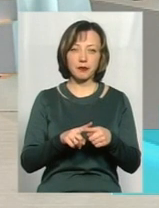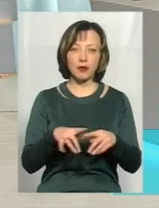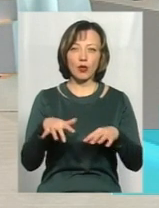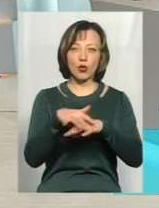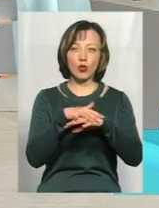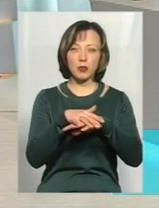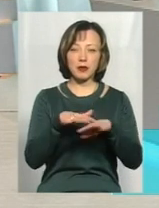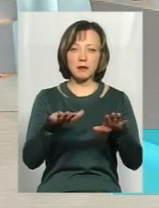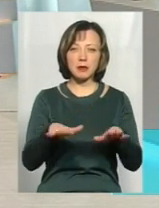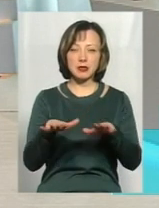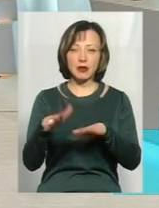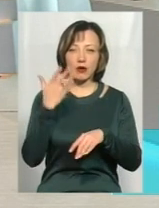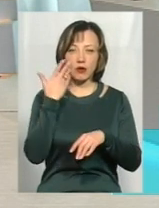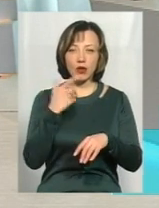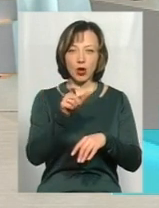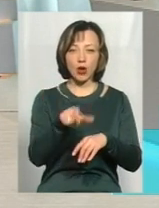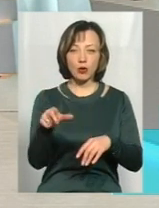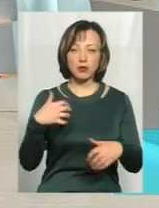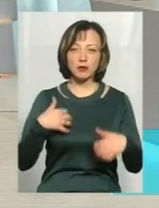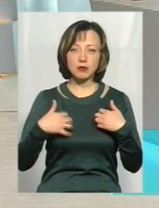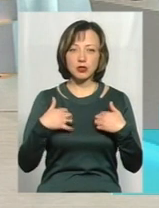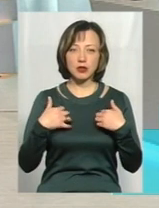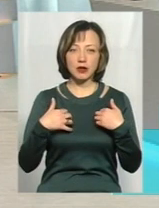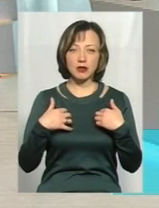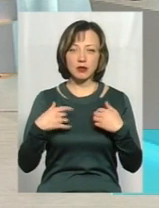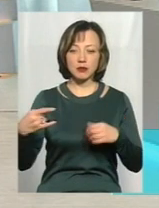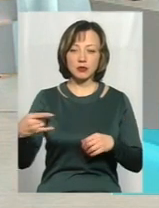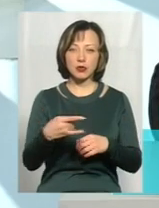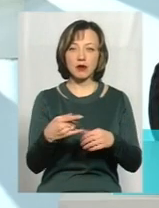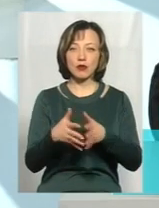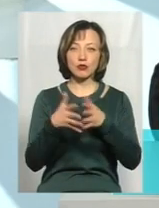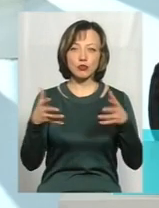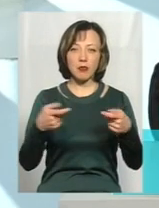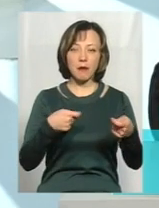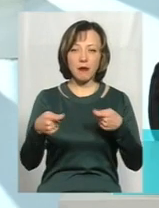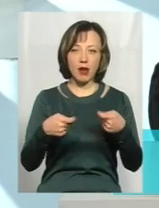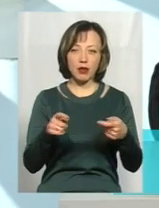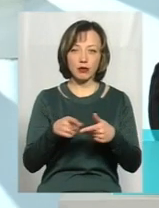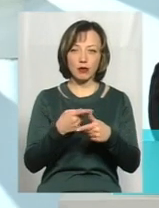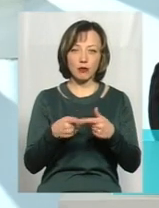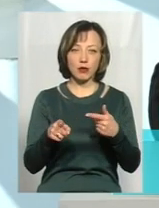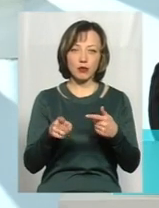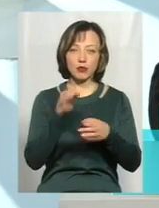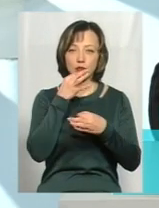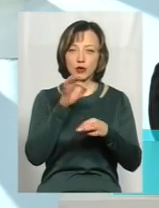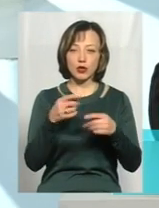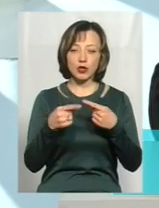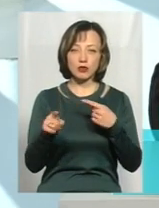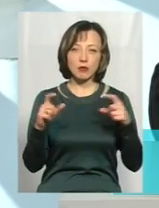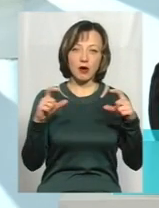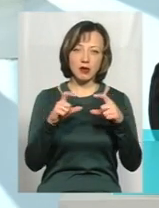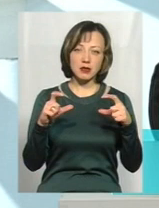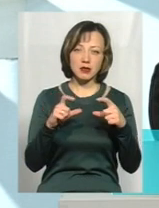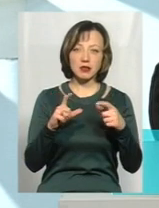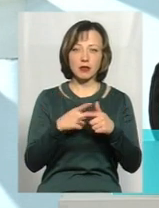місцях, коли люди поспішають, там під'їжджаючи до якоїсь супермаркету, чи будь-якого іншого магазину, чи